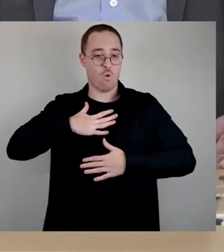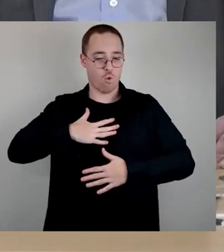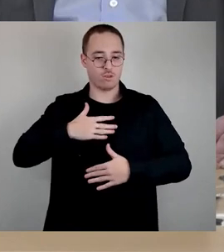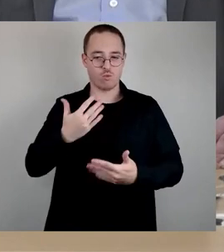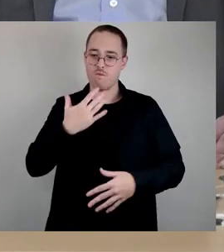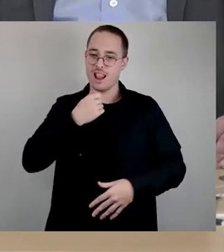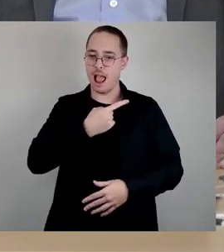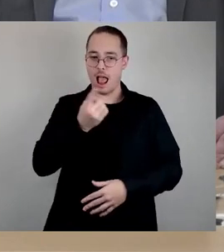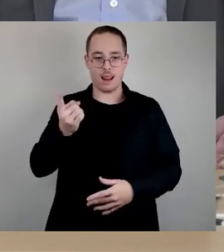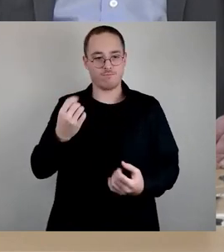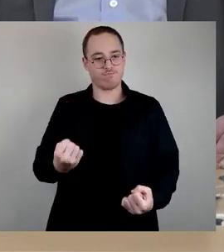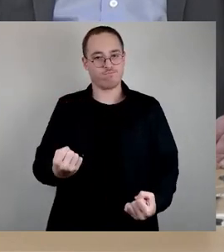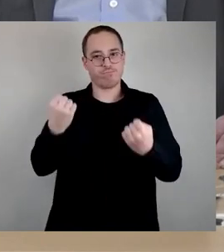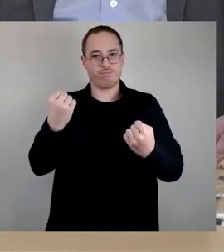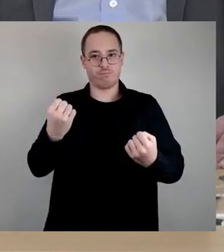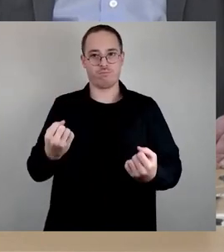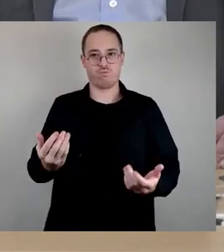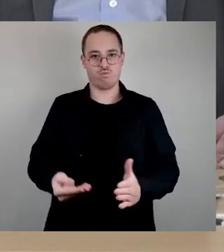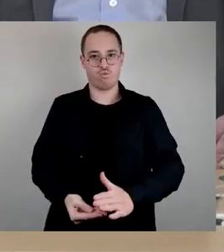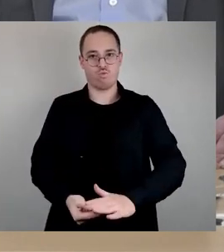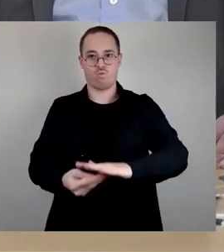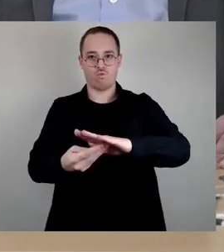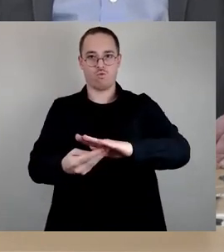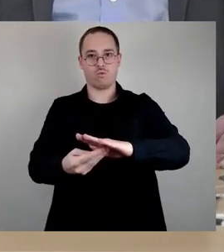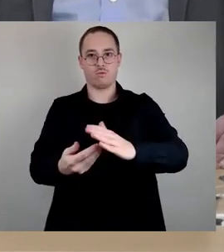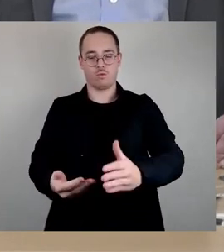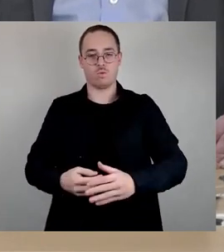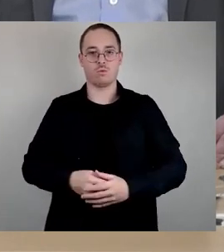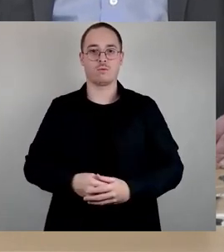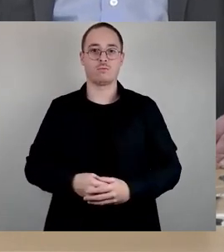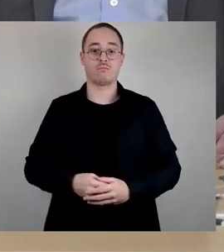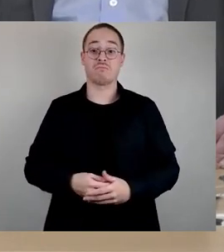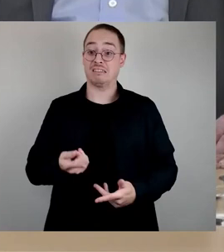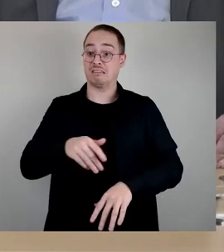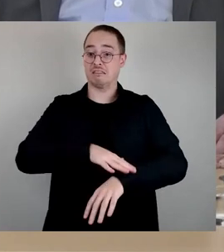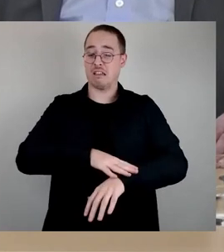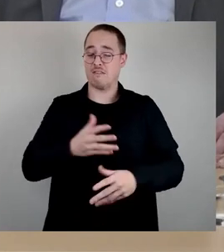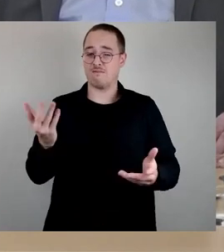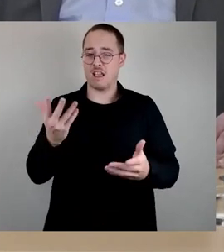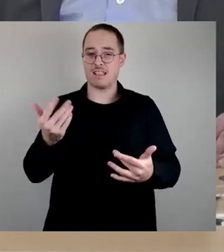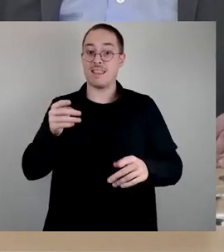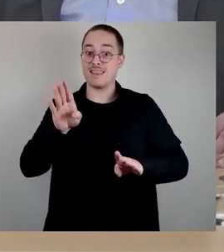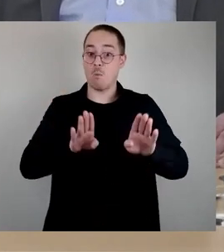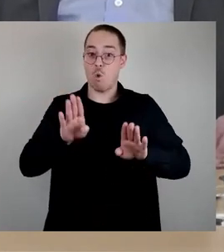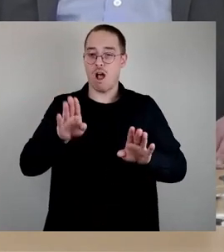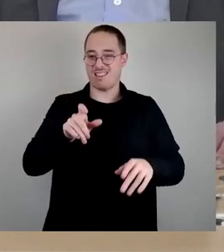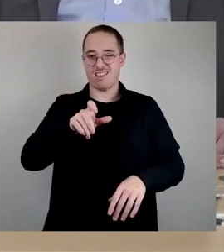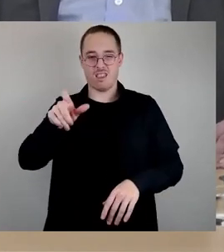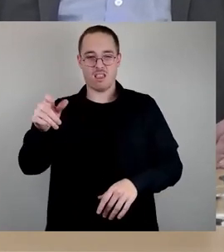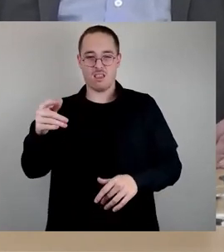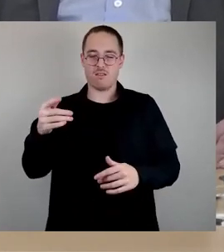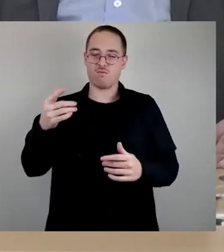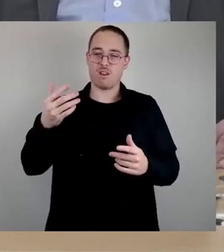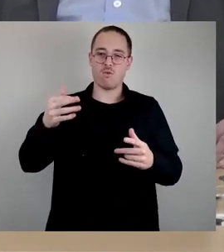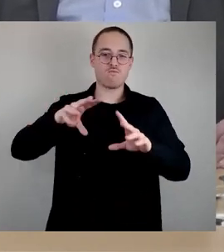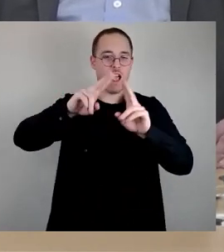In einer Zeit, in der Demokratien auf der ganzen Welt unter Druck stehen, in der Menschen an den Folgen von